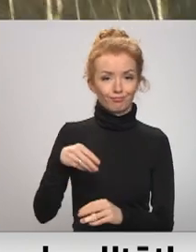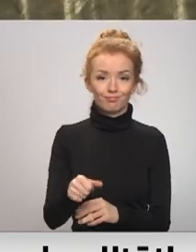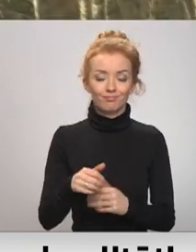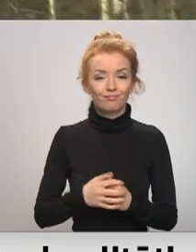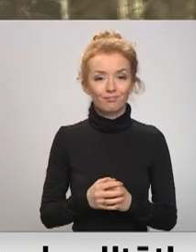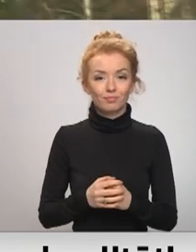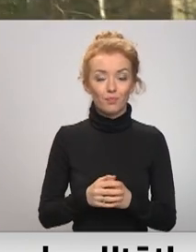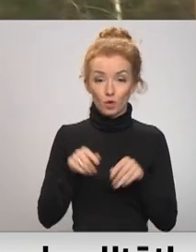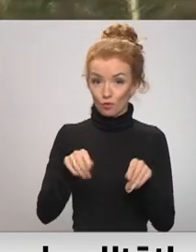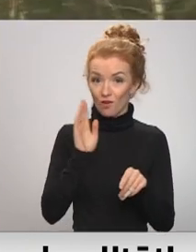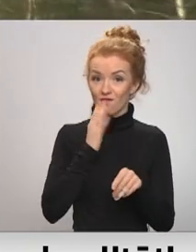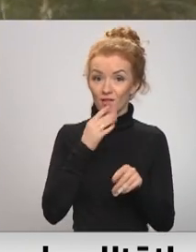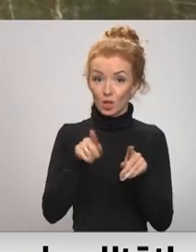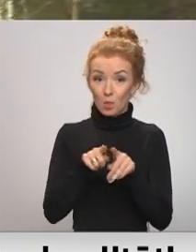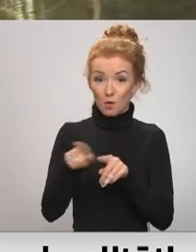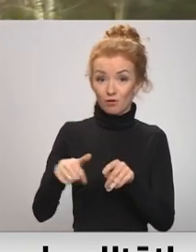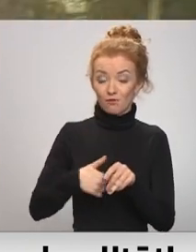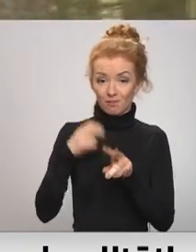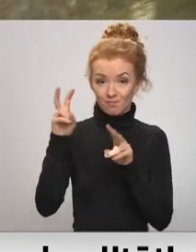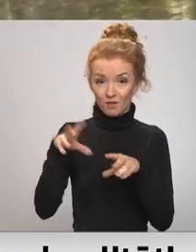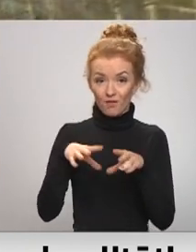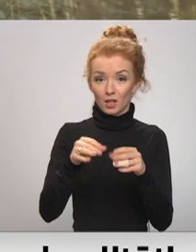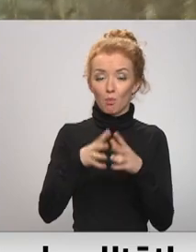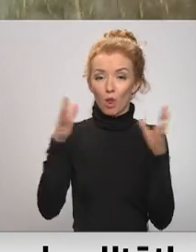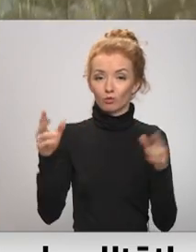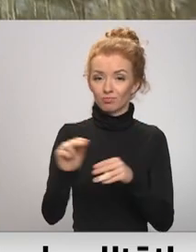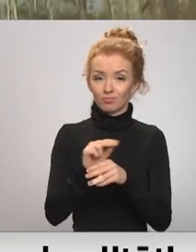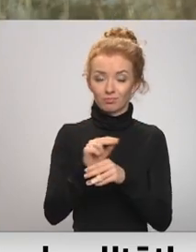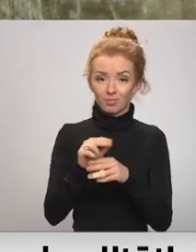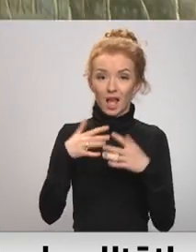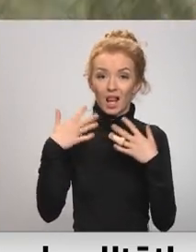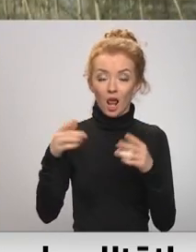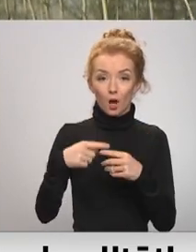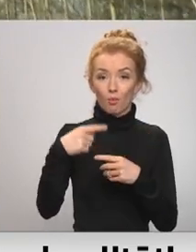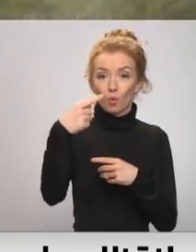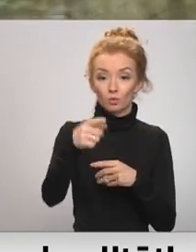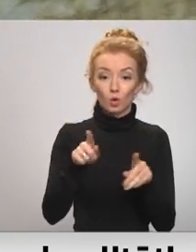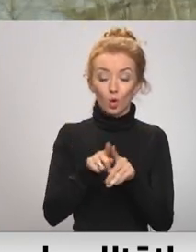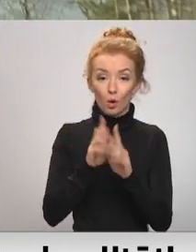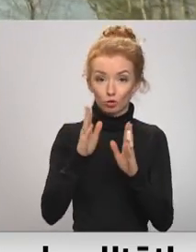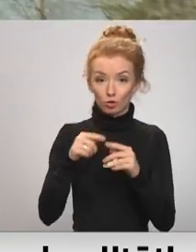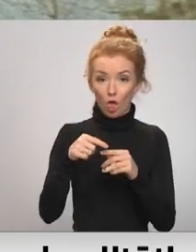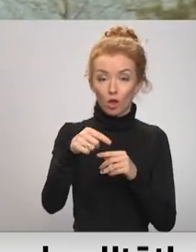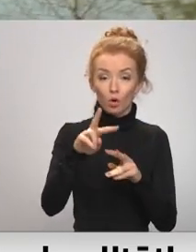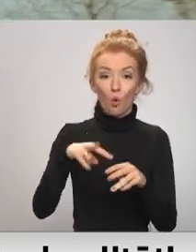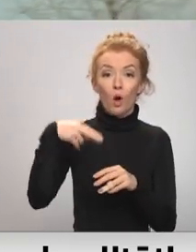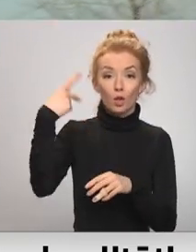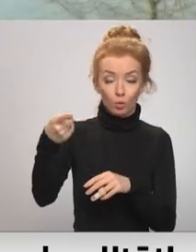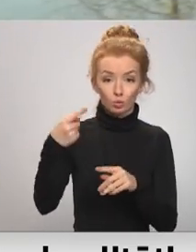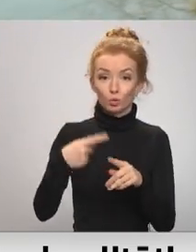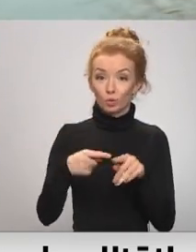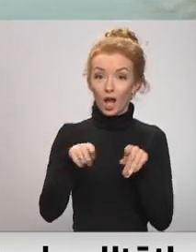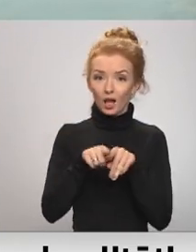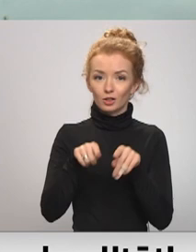Jāpiepjost, ka šo vesaru šis pats uzņēmums veicis plašākus remontdarbs lielākā posmā šī paša ceļa otrā galā. Un arī